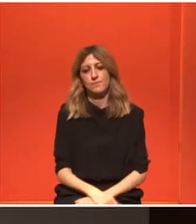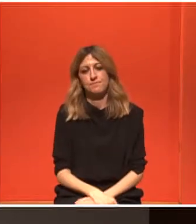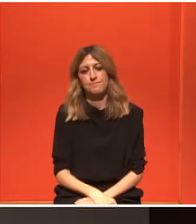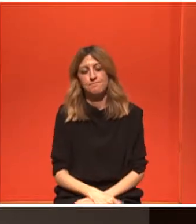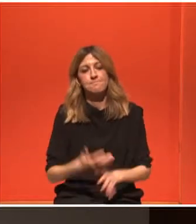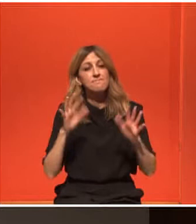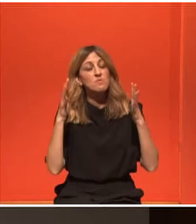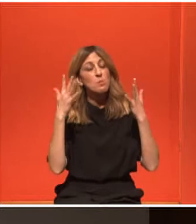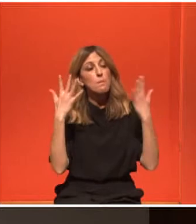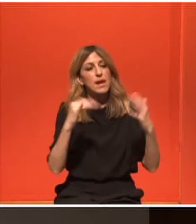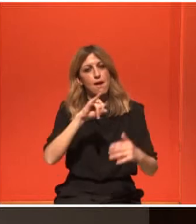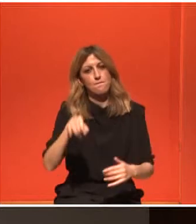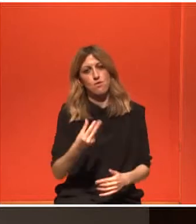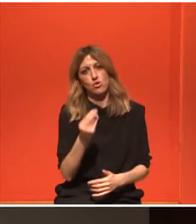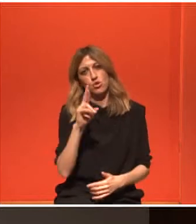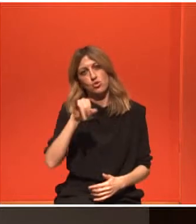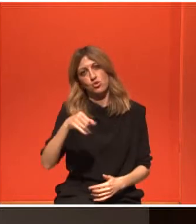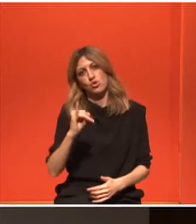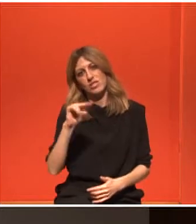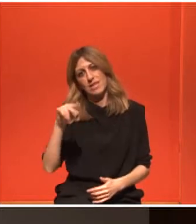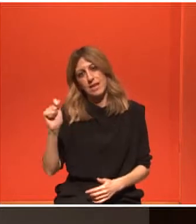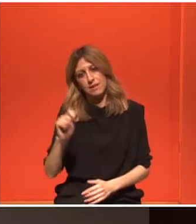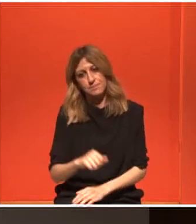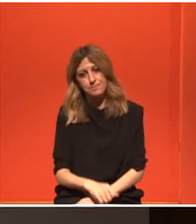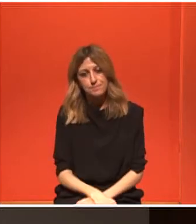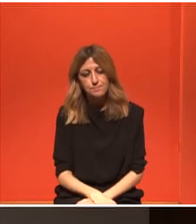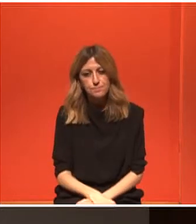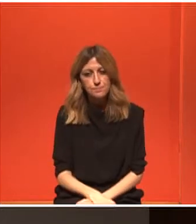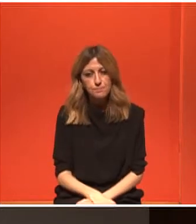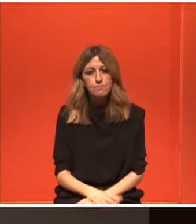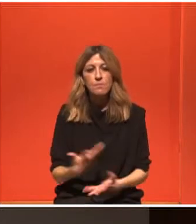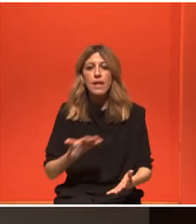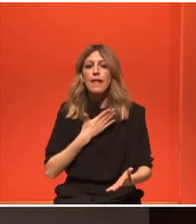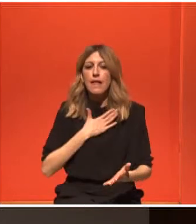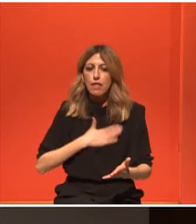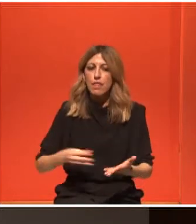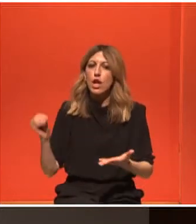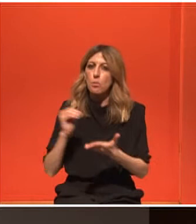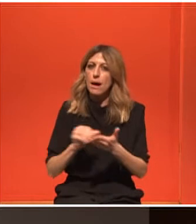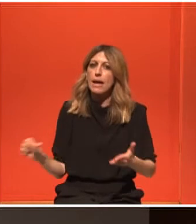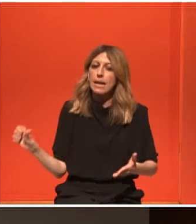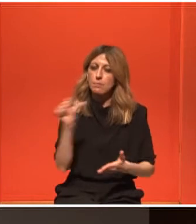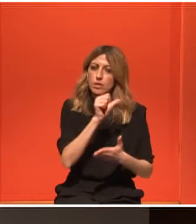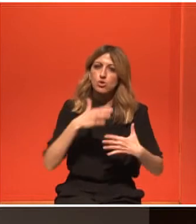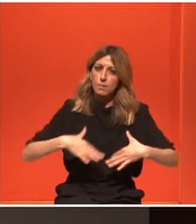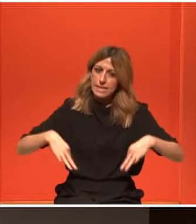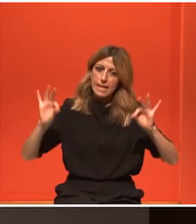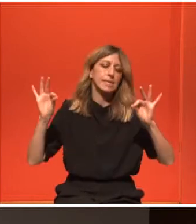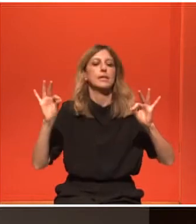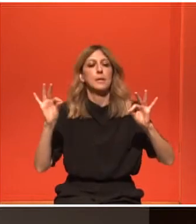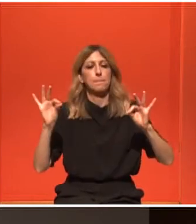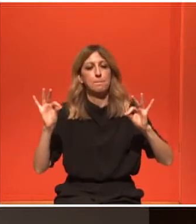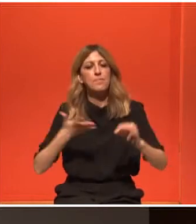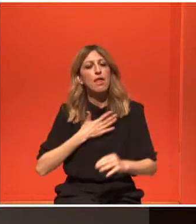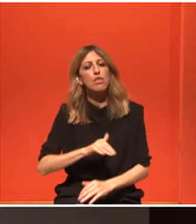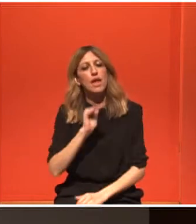Θα έρθω ξανά από την αρχή και θέλω να... Μια και το θέσα τη δόθησε η Χριστίνα. Υπήρχε βοήθεια